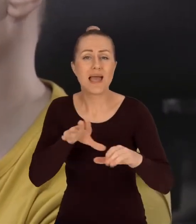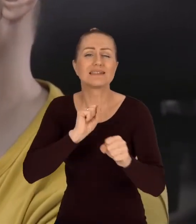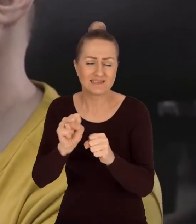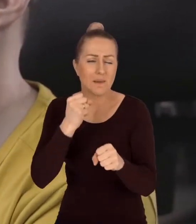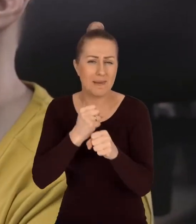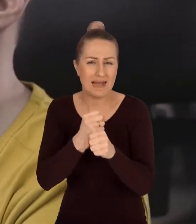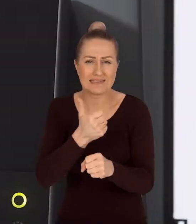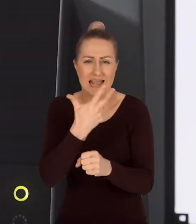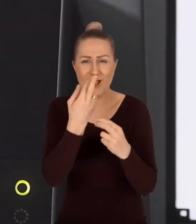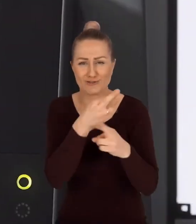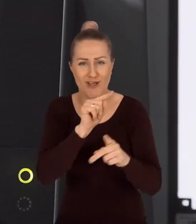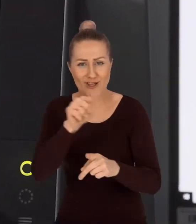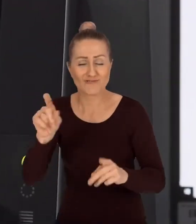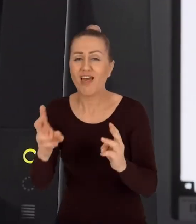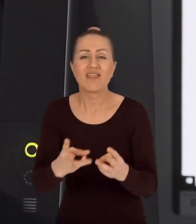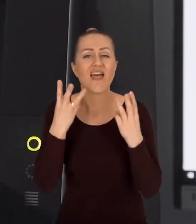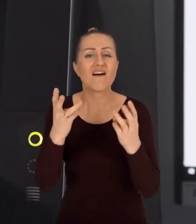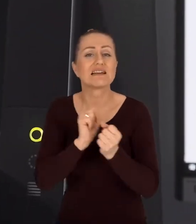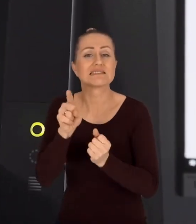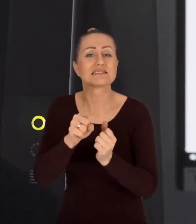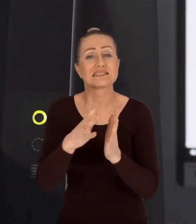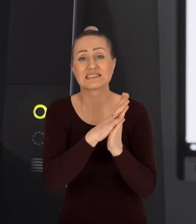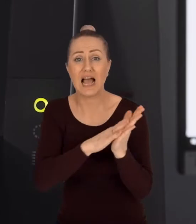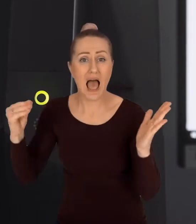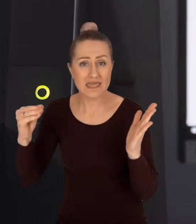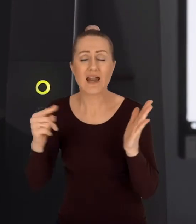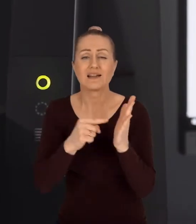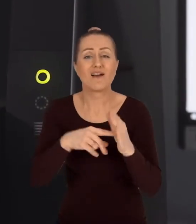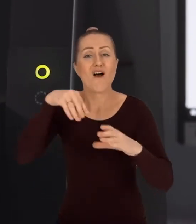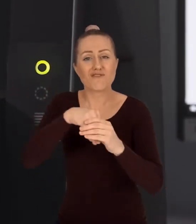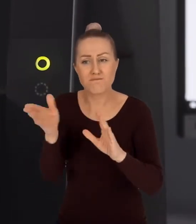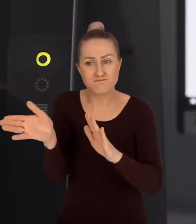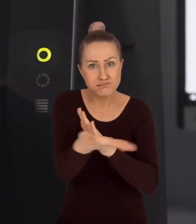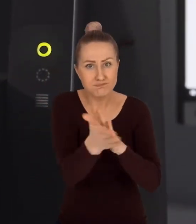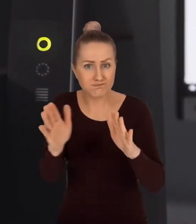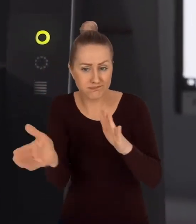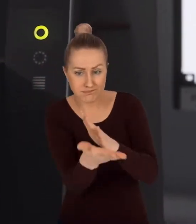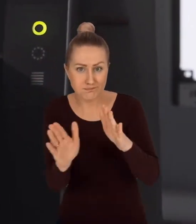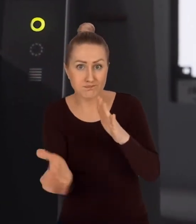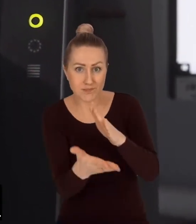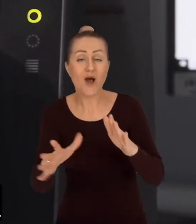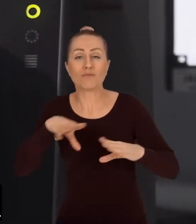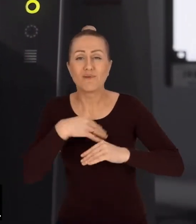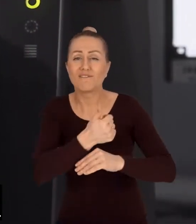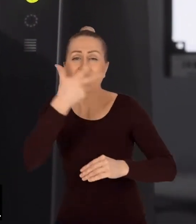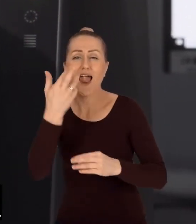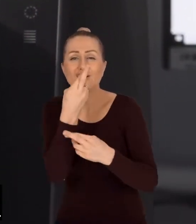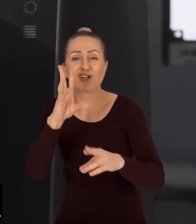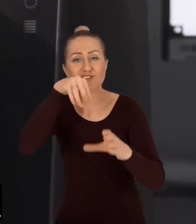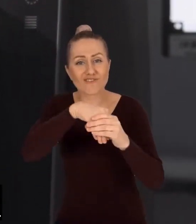składa się kilka elementów. Najważniejszym jest wysokowydajny skaner z zamontowanym podajnikiem, który umożliwia nam masową